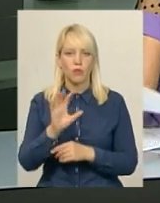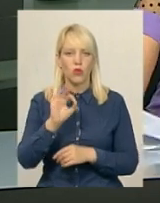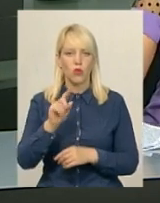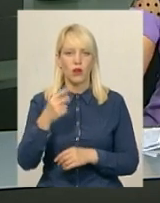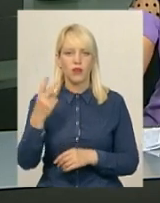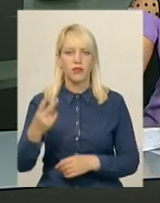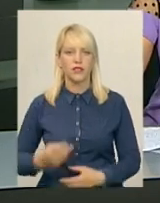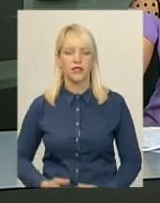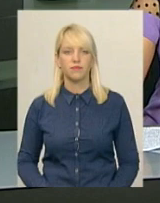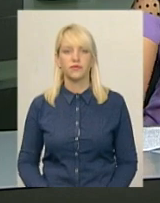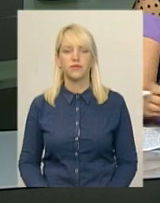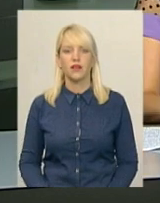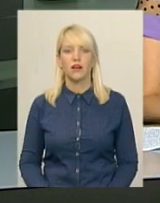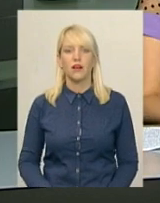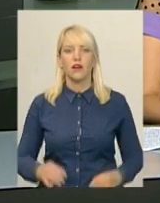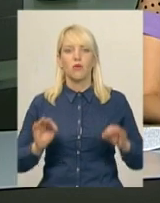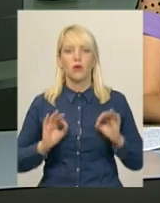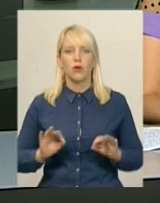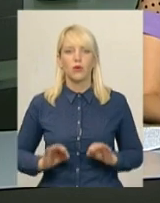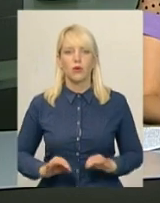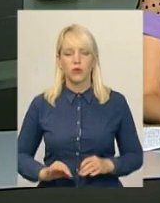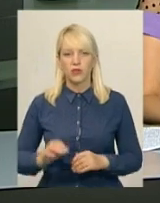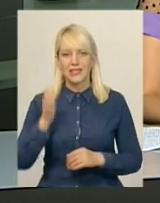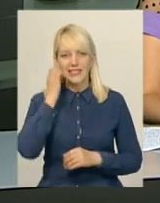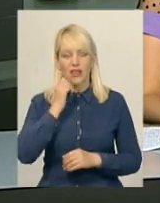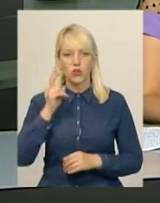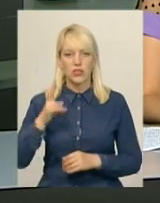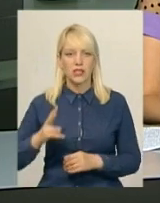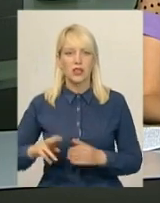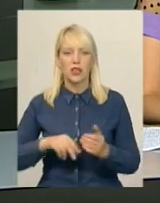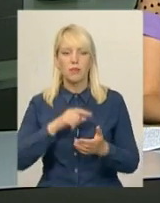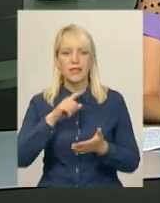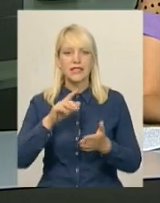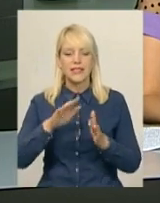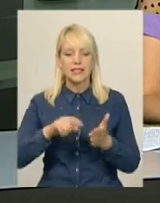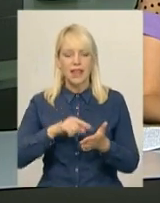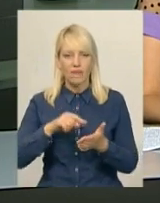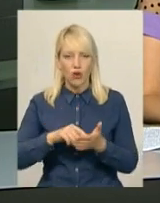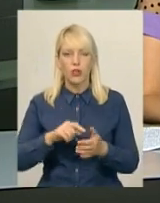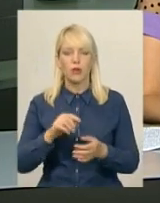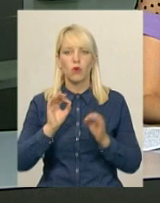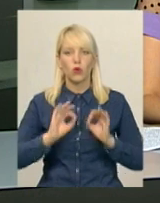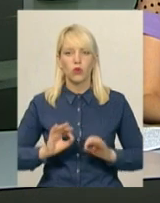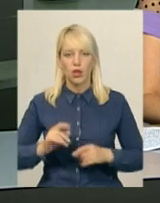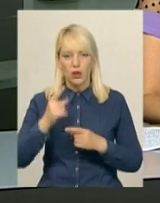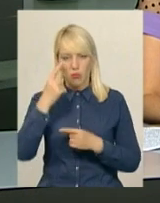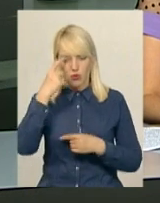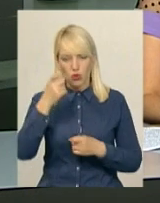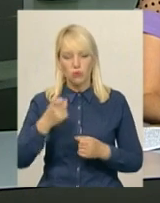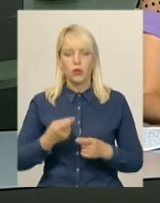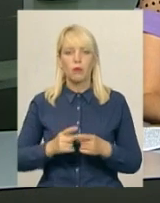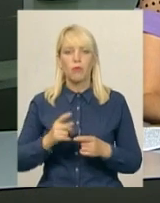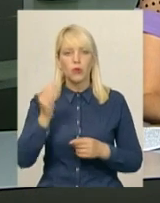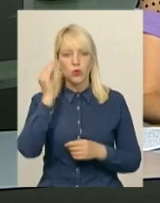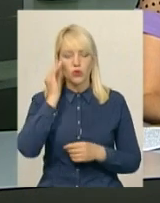І прокурору Старокостянтинівської місцевої прокуратури повідомили про підозру в одержанні хабара.